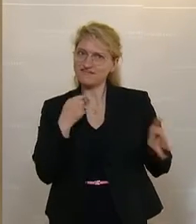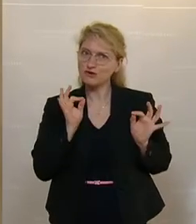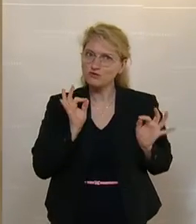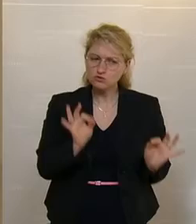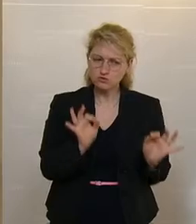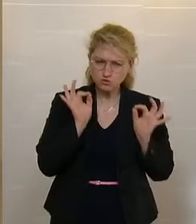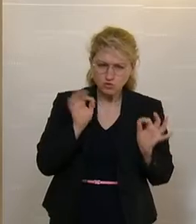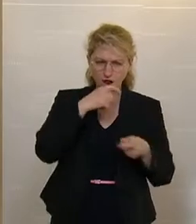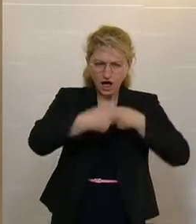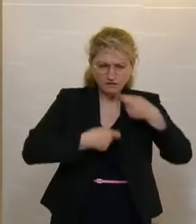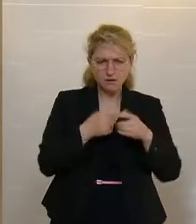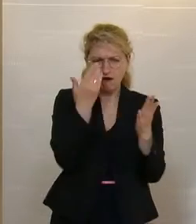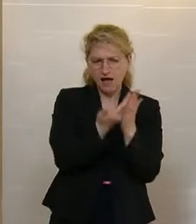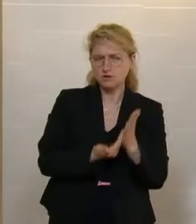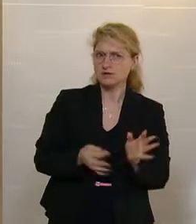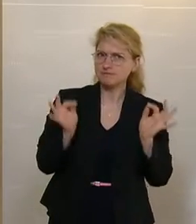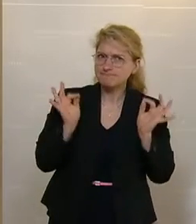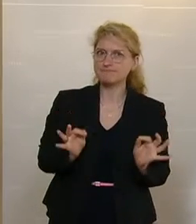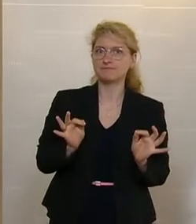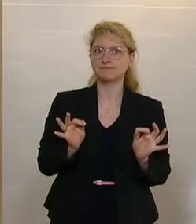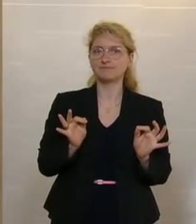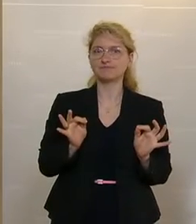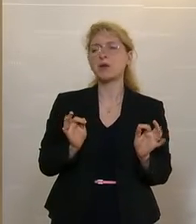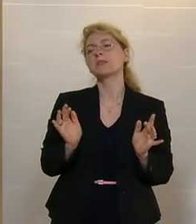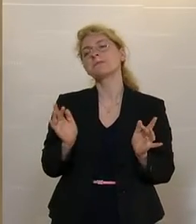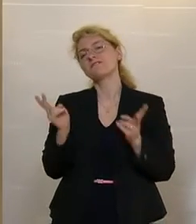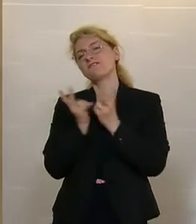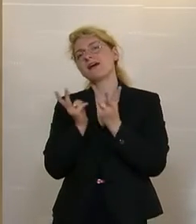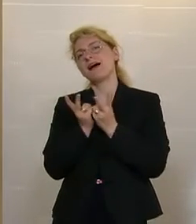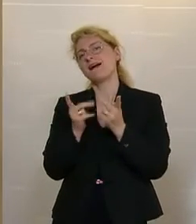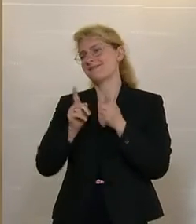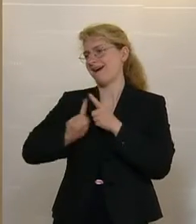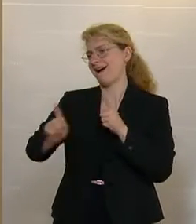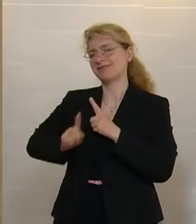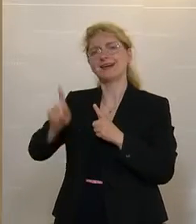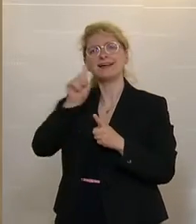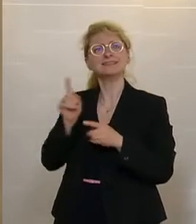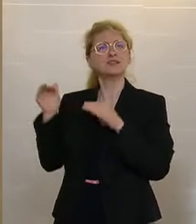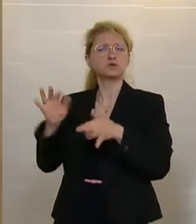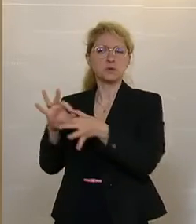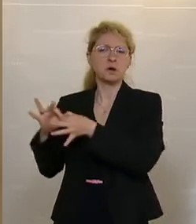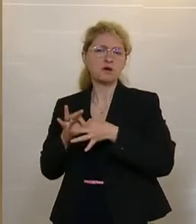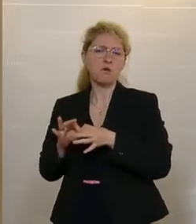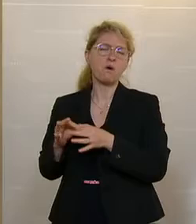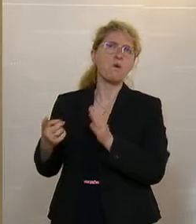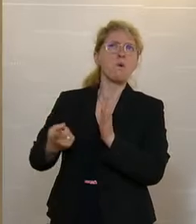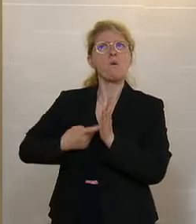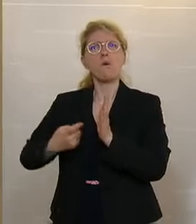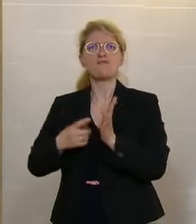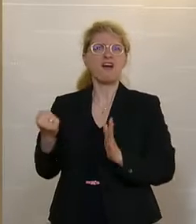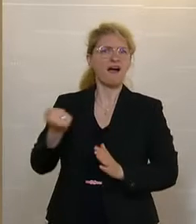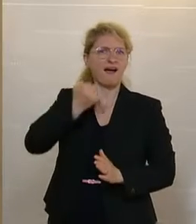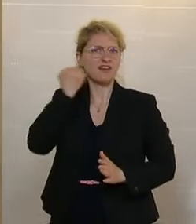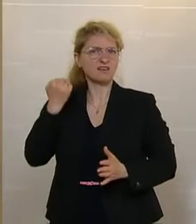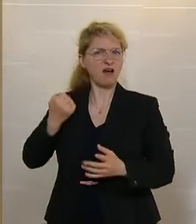aufbearbeitet, es ist gut argumentiert. Und im Gegensatz zu anderen Tierschutzorganisationen, die oft sehr radikal auch